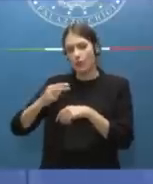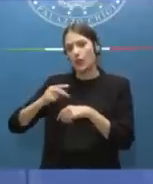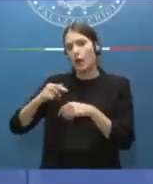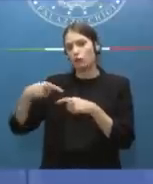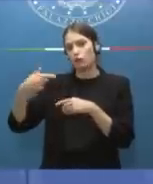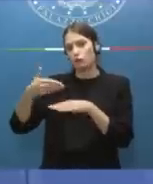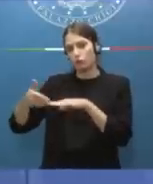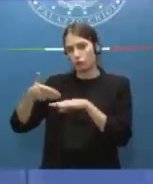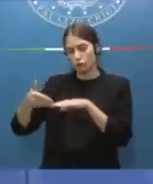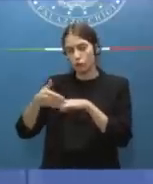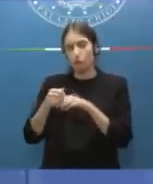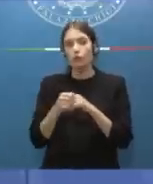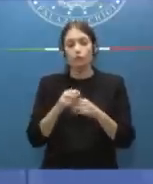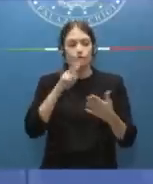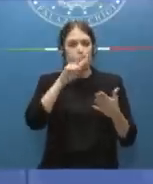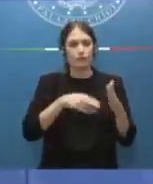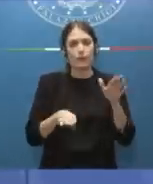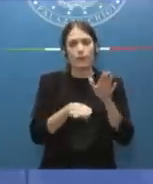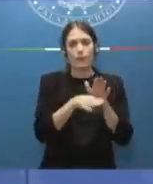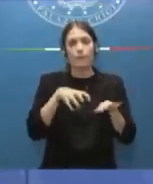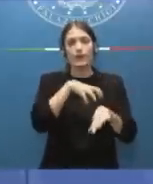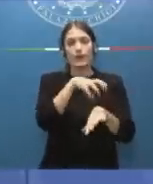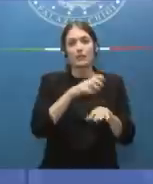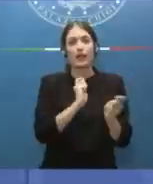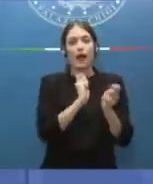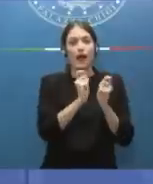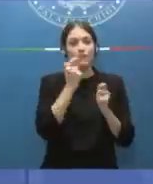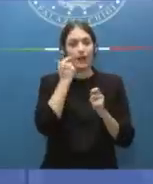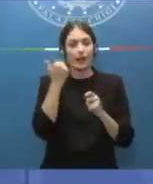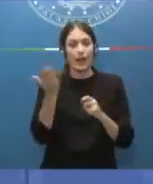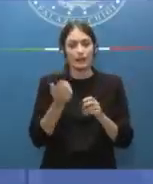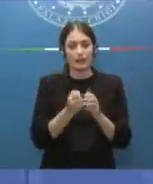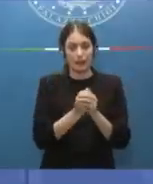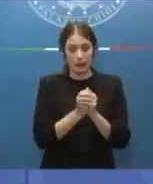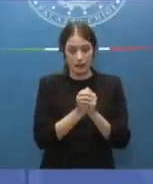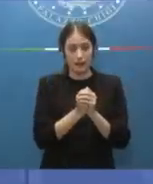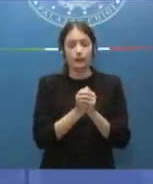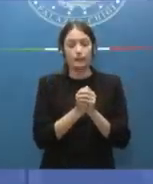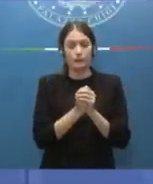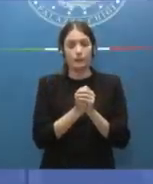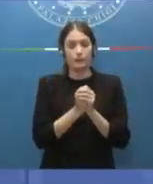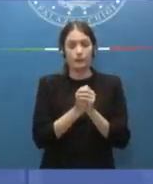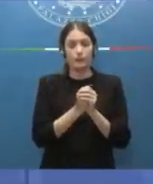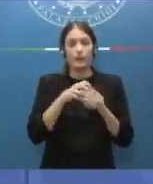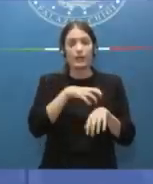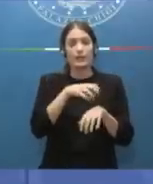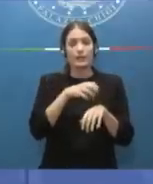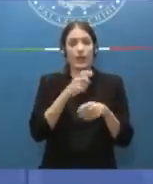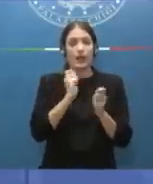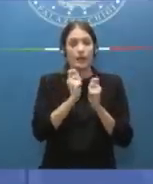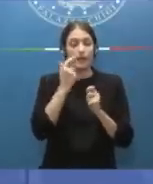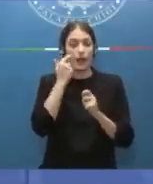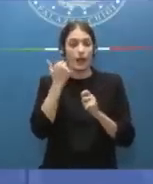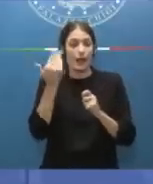ve la leggo partendo dal Ministero degli Affari Esteri. Il Ministero degli Affari Esteri della Cooperazione